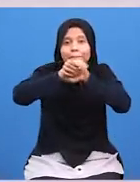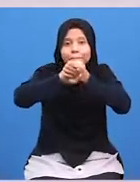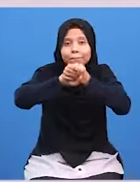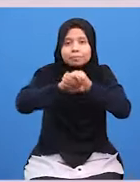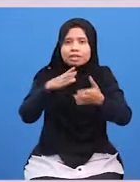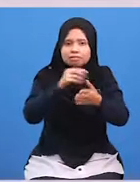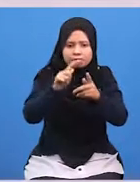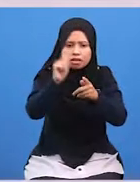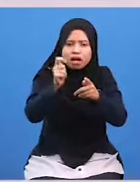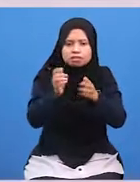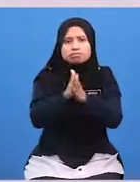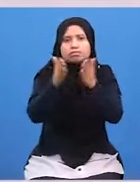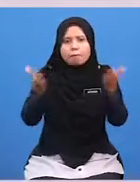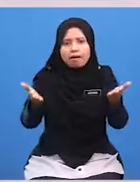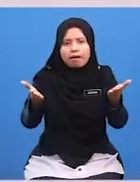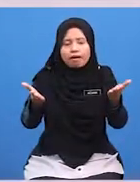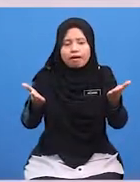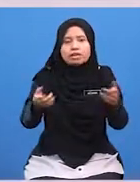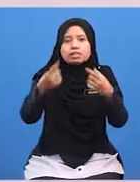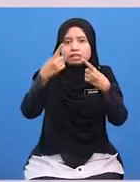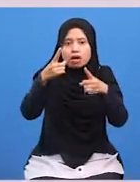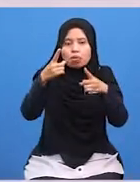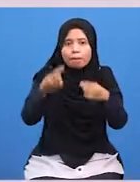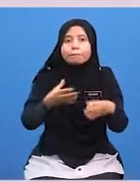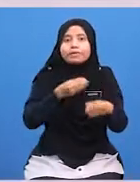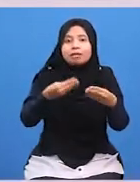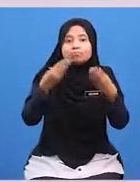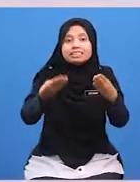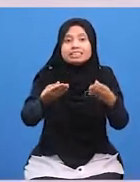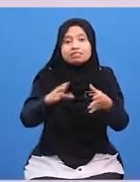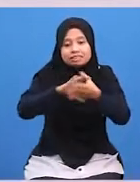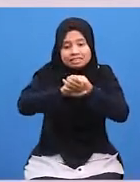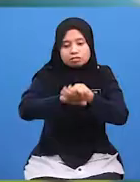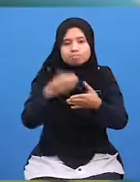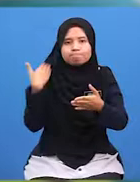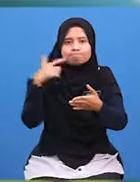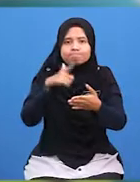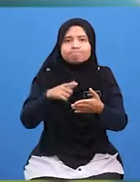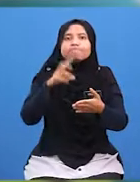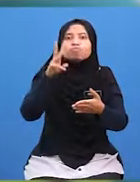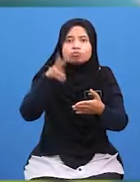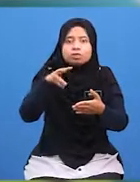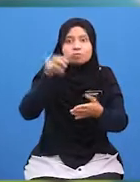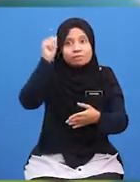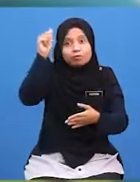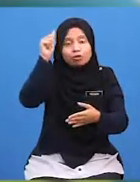Memberi Dan Menjawab Salam Adalah Wajib Maka